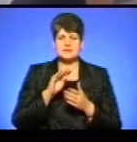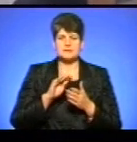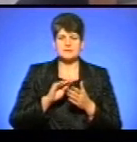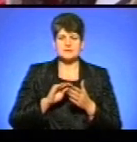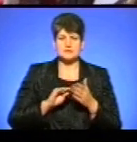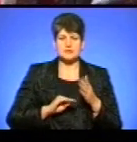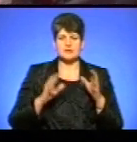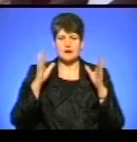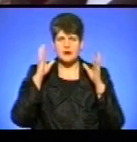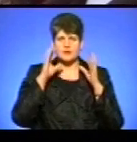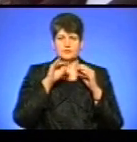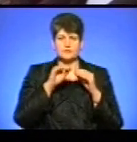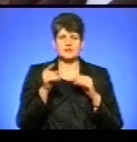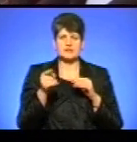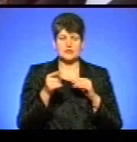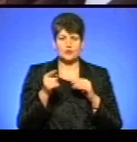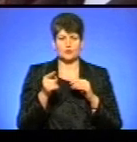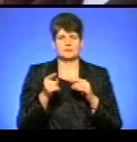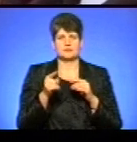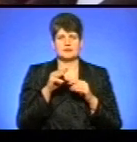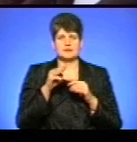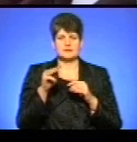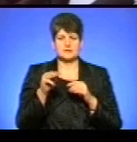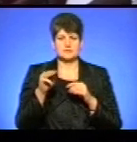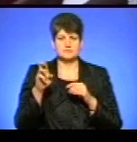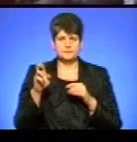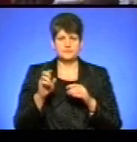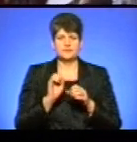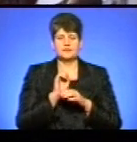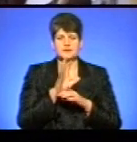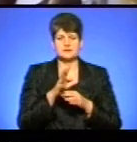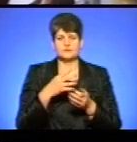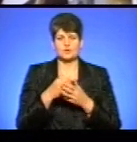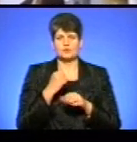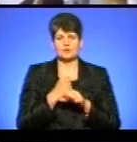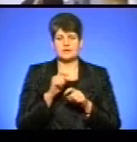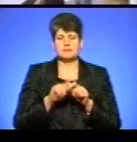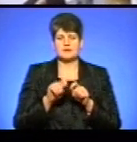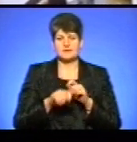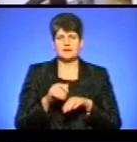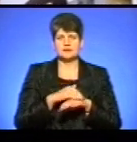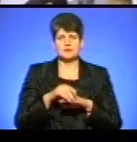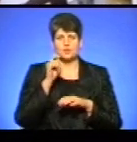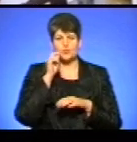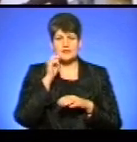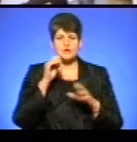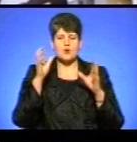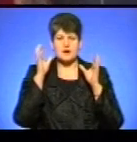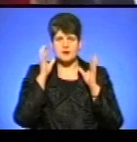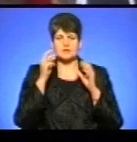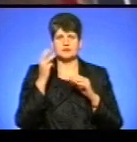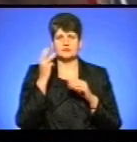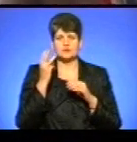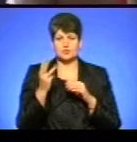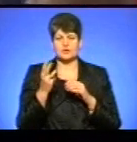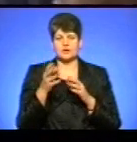радіодиктант у тернопільській філії «Суспільне мовлення», надіслали свої роботи для перевірки на адресу українського радіо. Троє